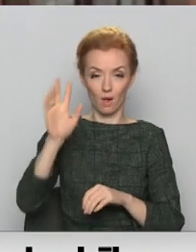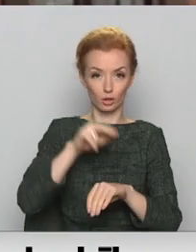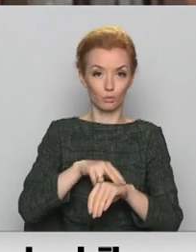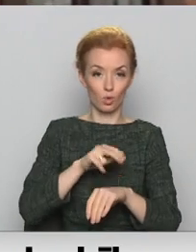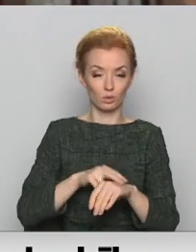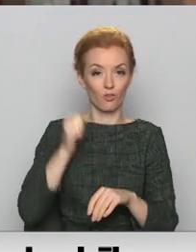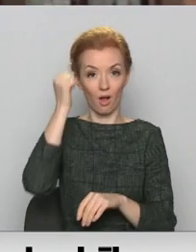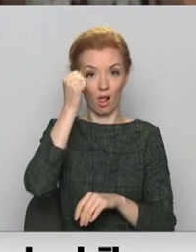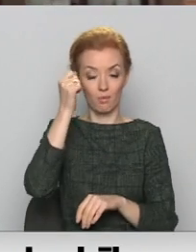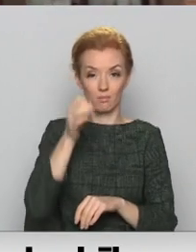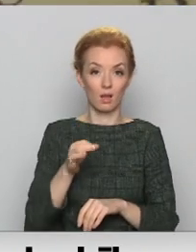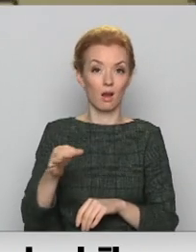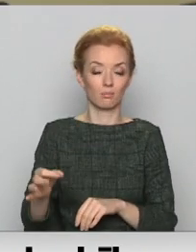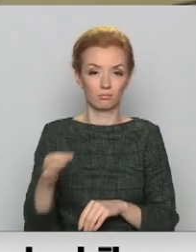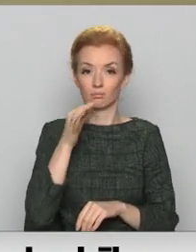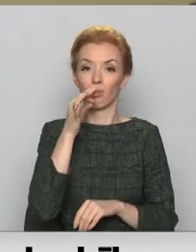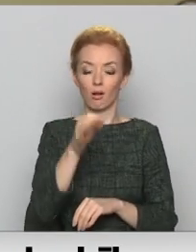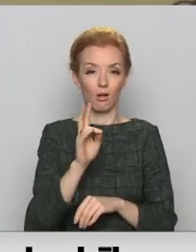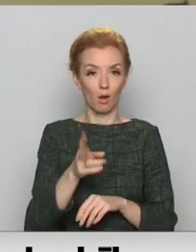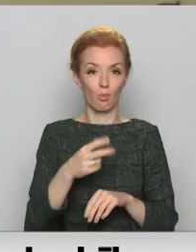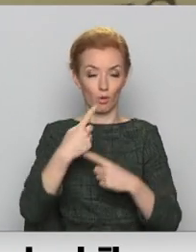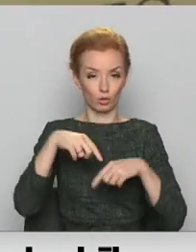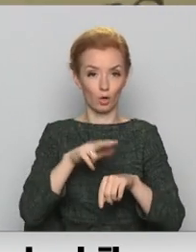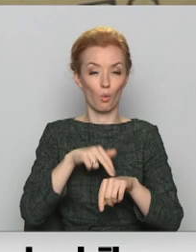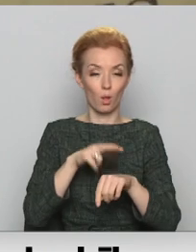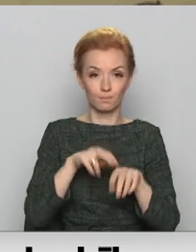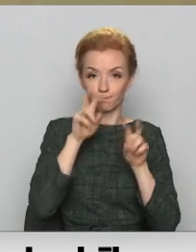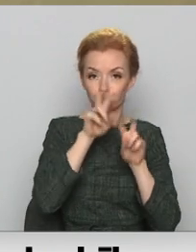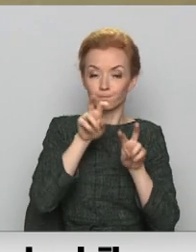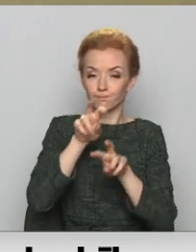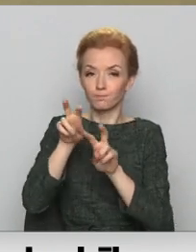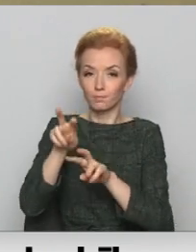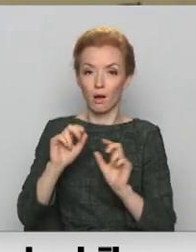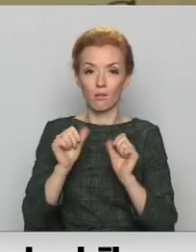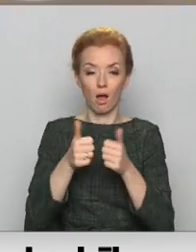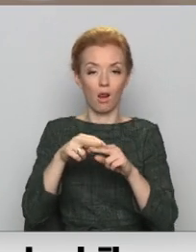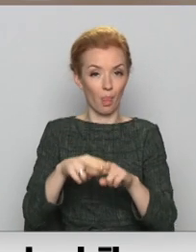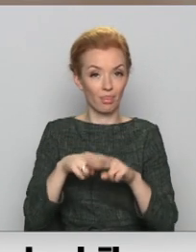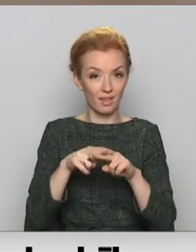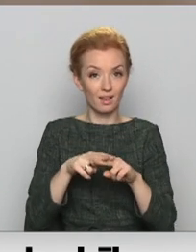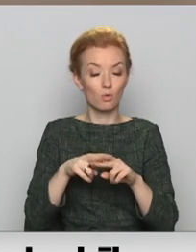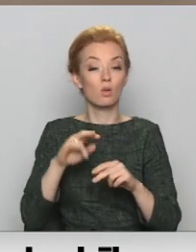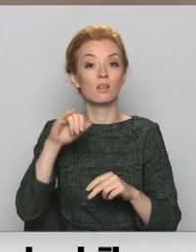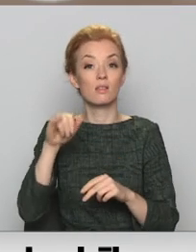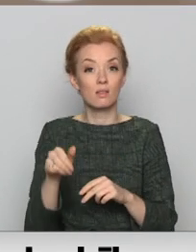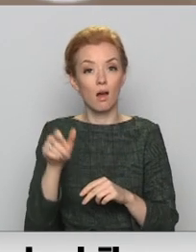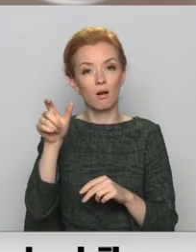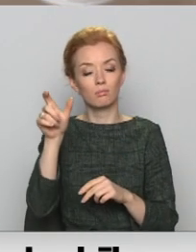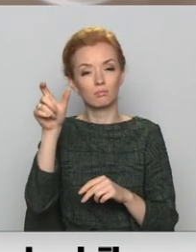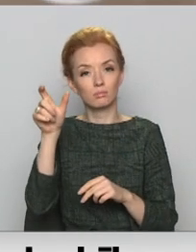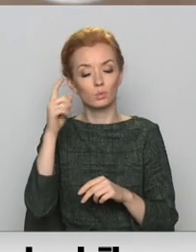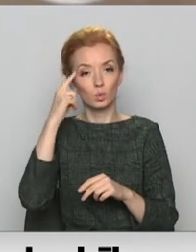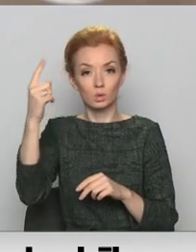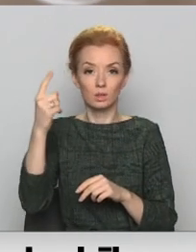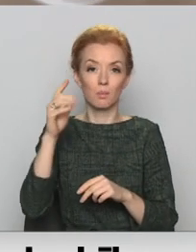Valmieris iecirknīja RTV pastāstīja, ka policija šobrīd dodas pārbaudīt karantīnas noteikumu ievērošanu tad, ja par kādiem pārkāpumiem